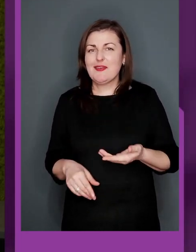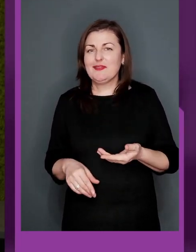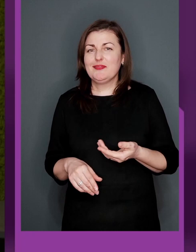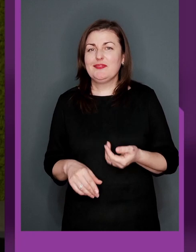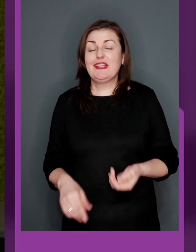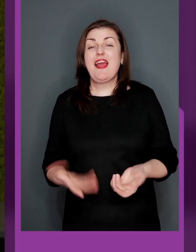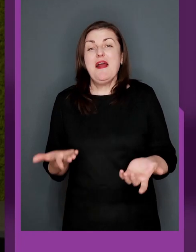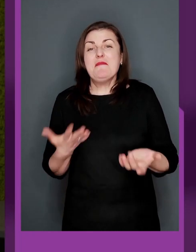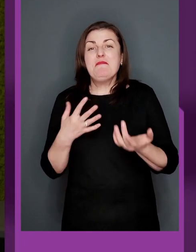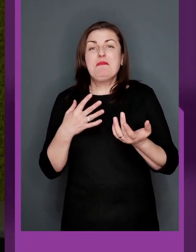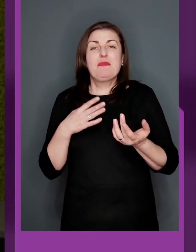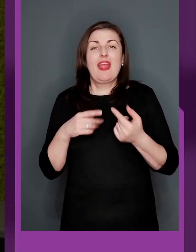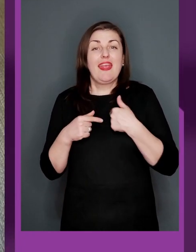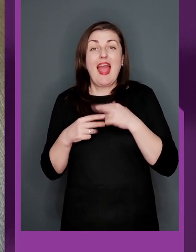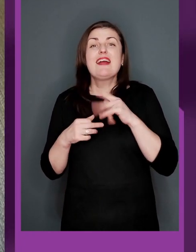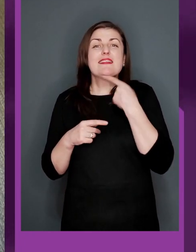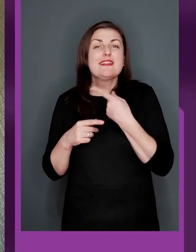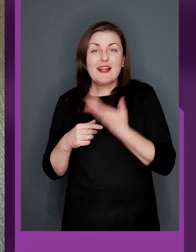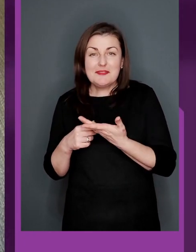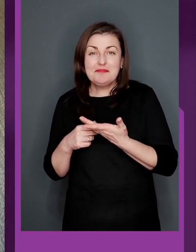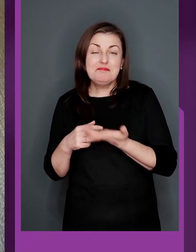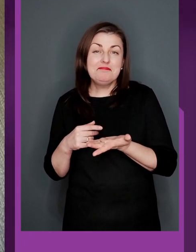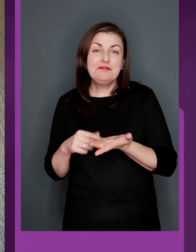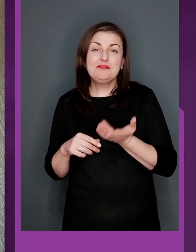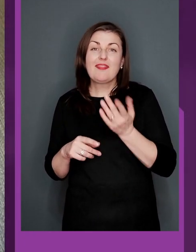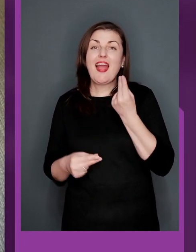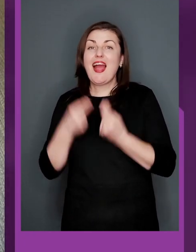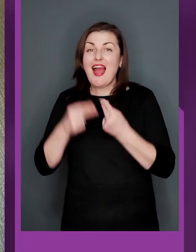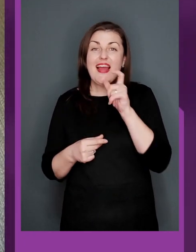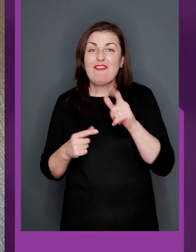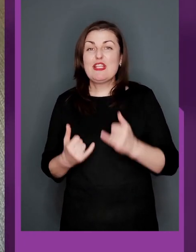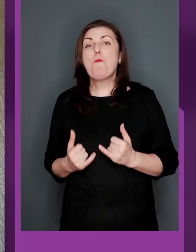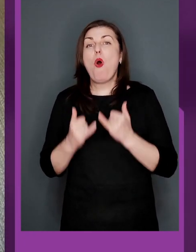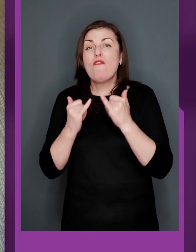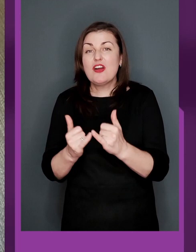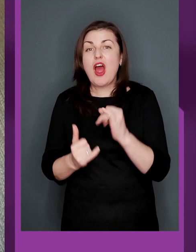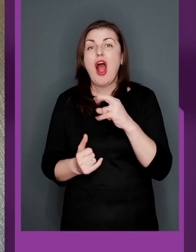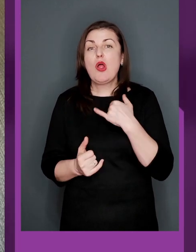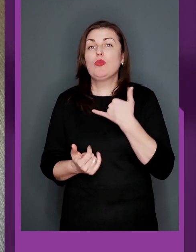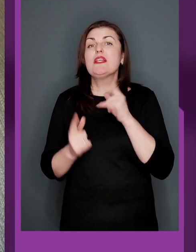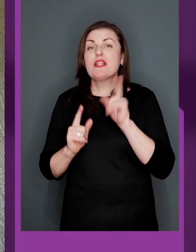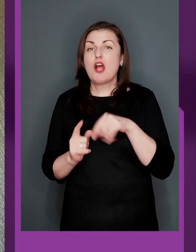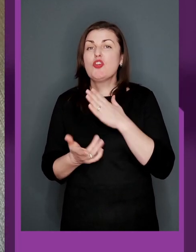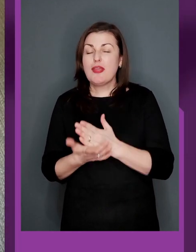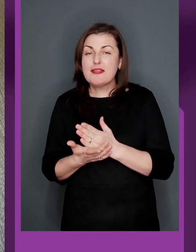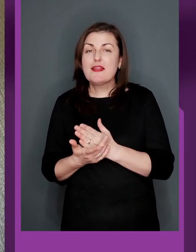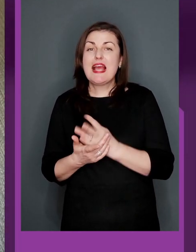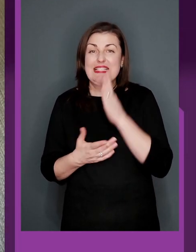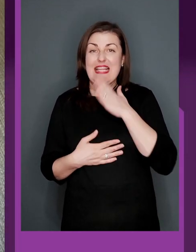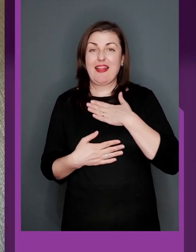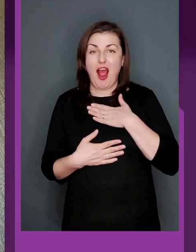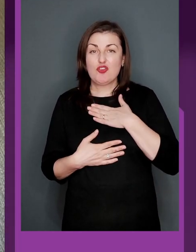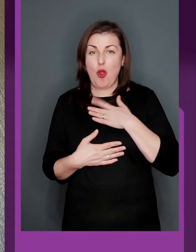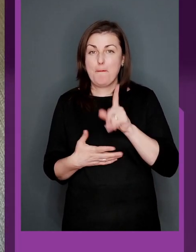в них реакція? Ну, як сказати, гравці поважають, але в нас теж є,